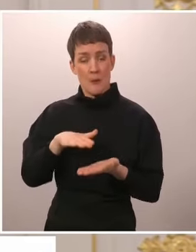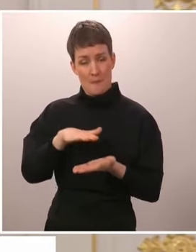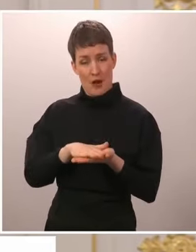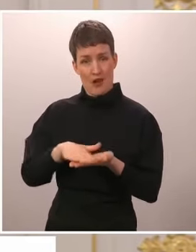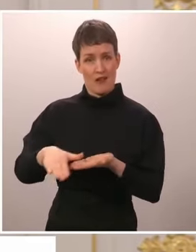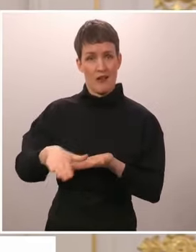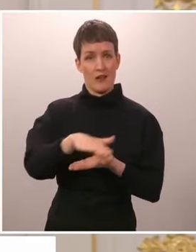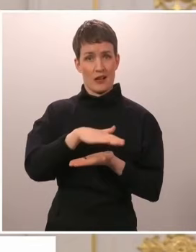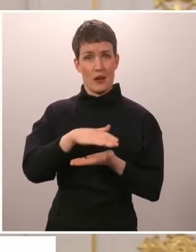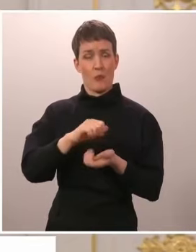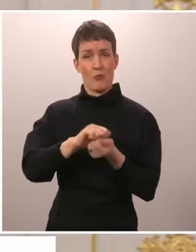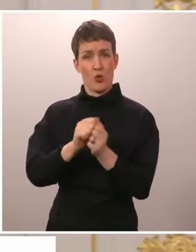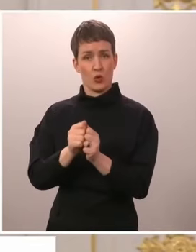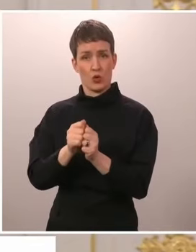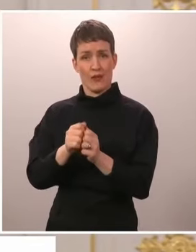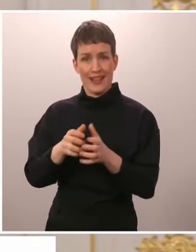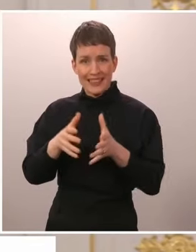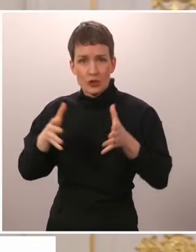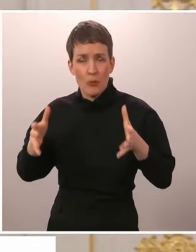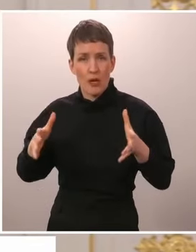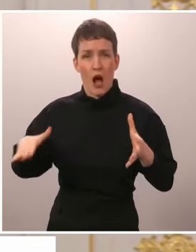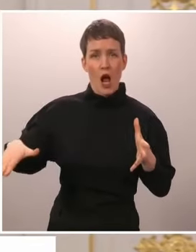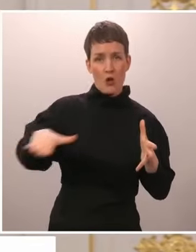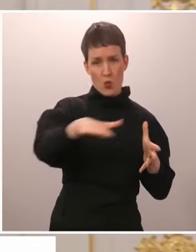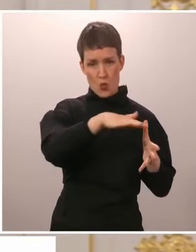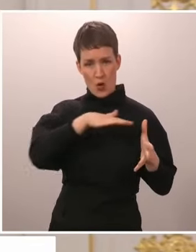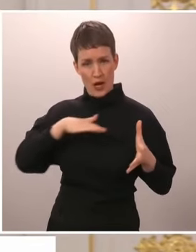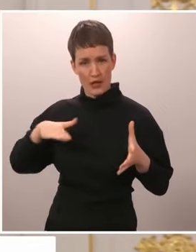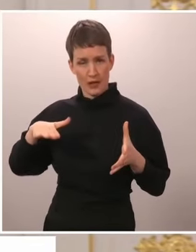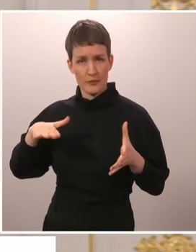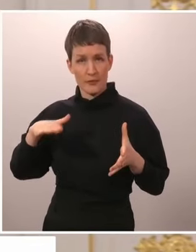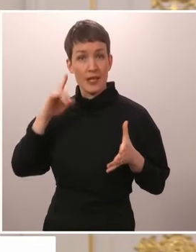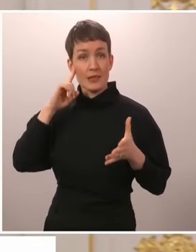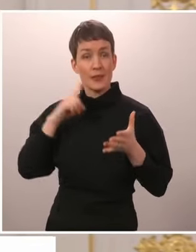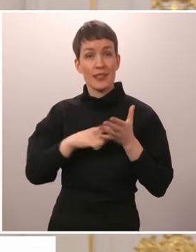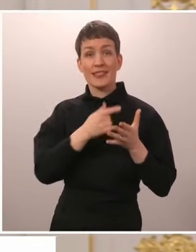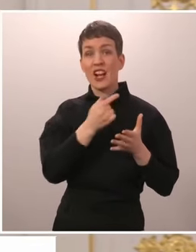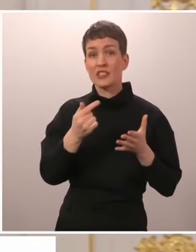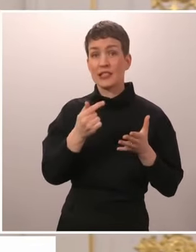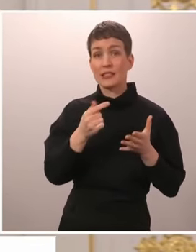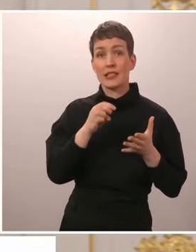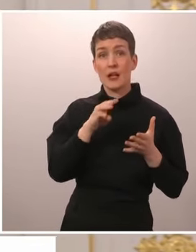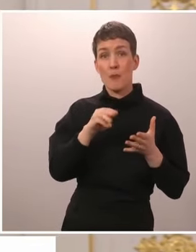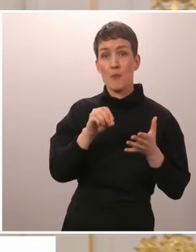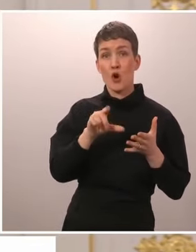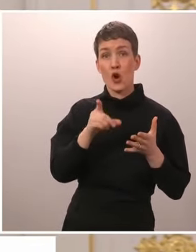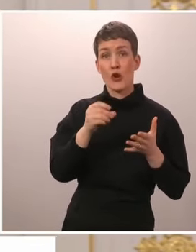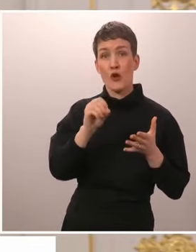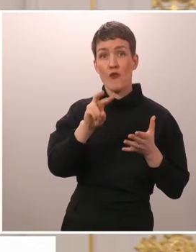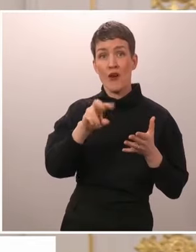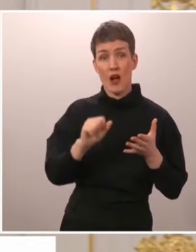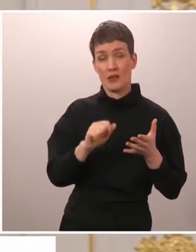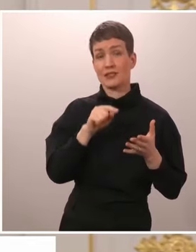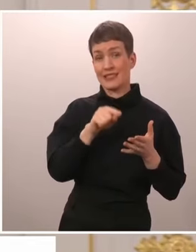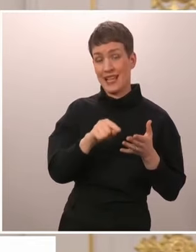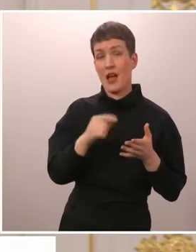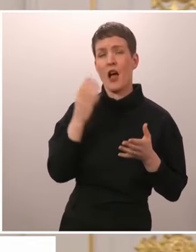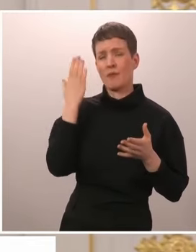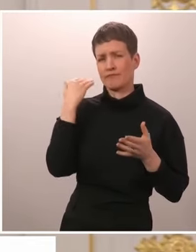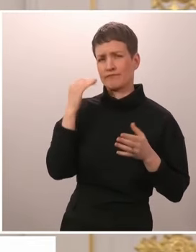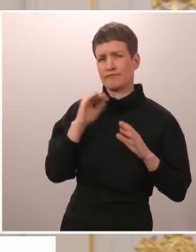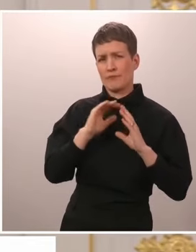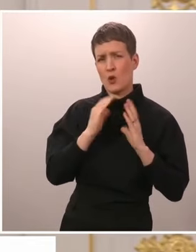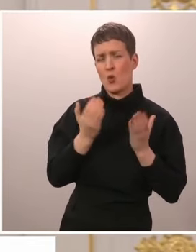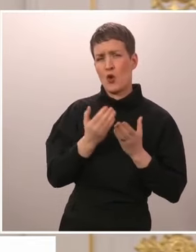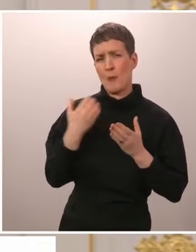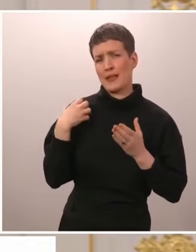alueelliseen. Ja silloin riskitekijät kasvaa, muun muassa Transnistriassa ja Moldovassa. Olen aikoinaan ulkoministerinä siellä vierailuja